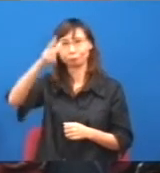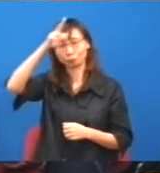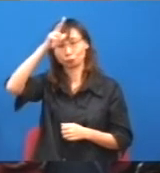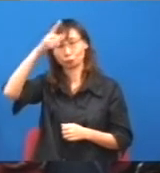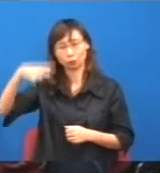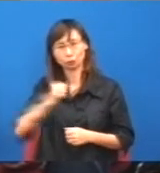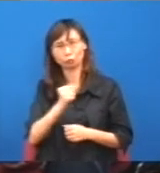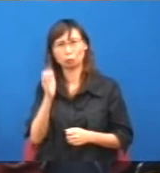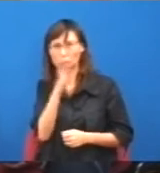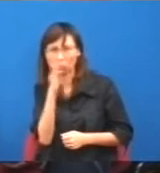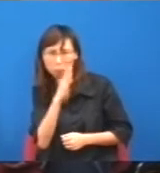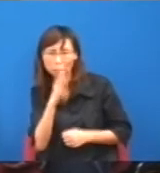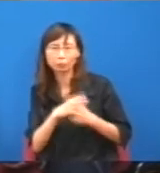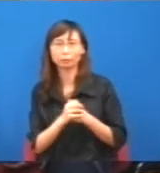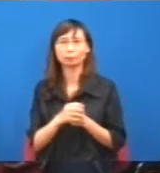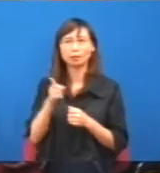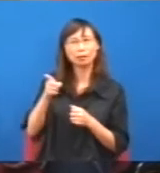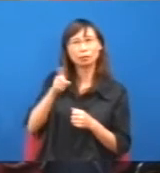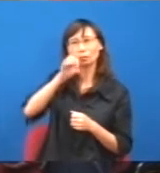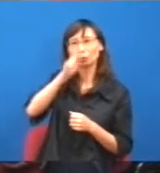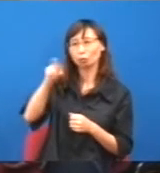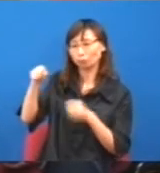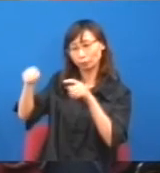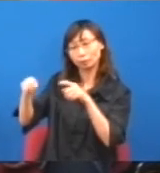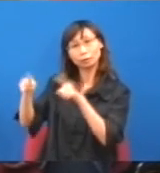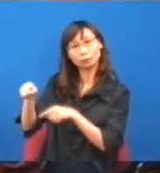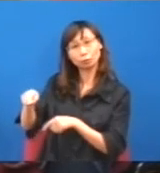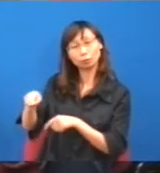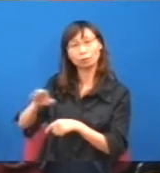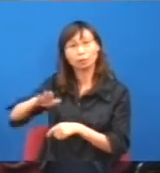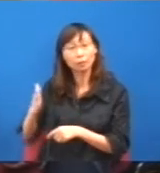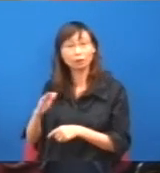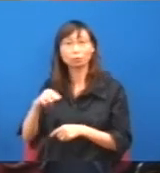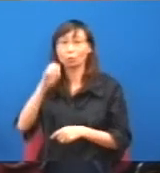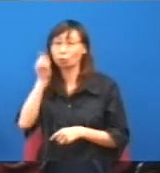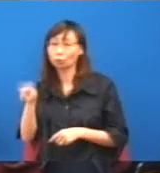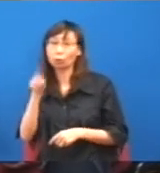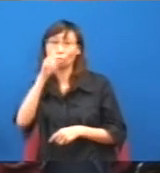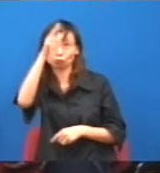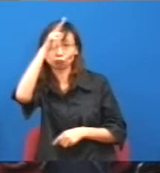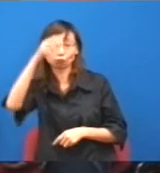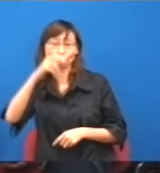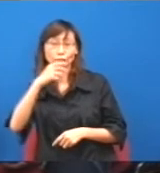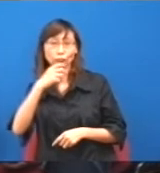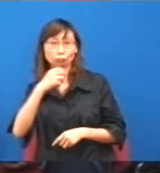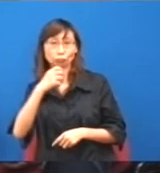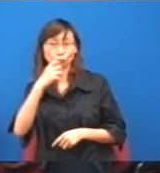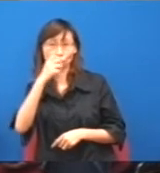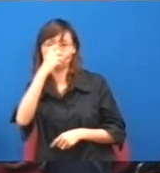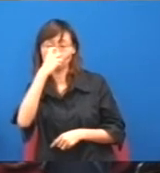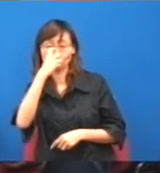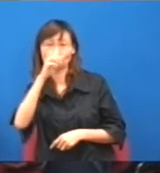他就說另一個,即是你都不,即是你經常都要跟我討論問題,你明白嗎?即是等於這個,